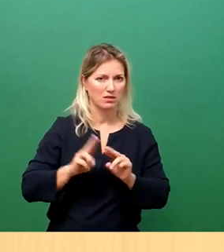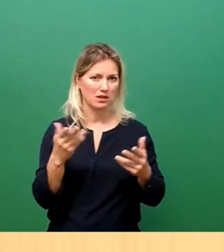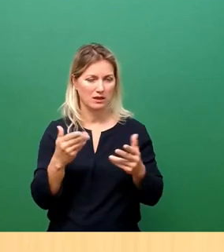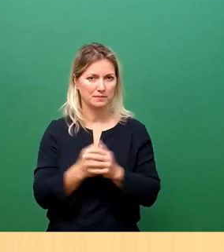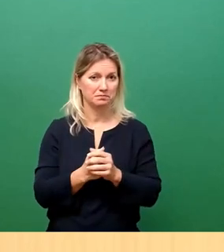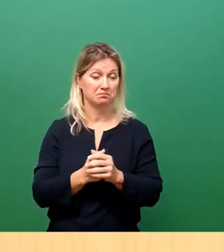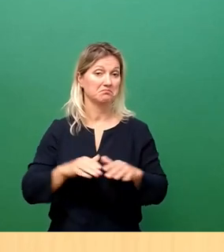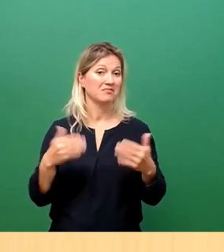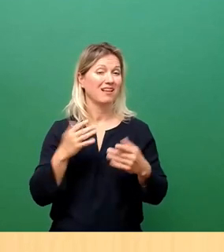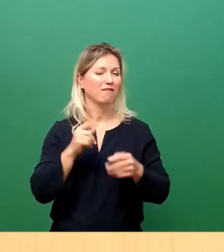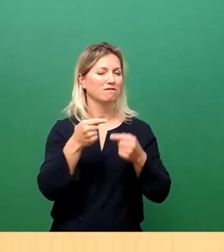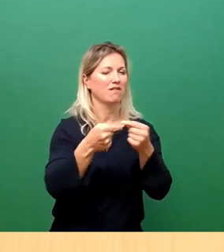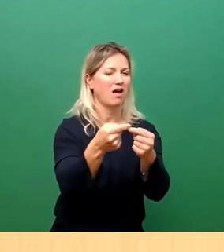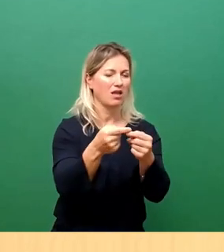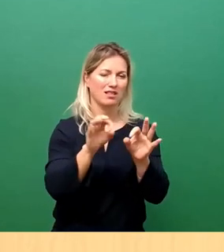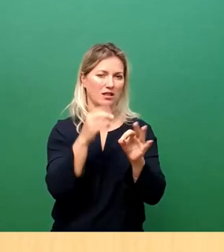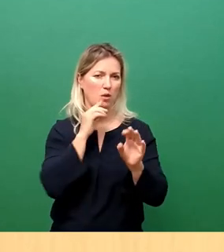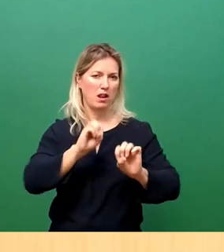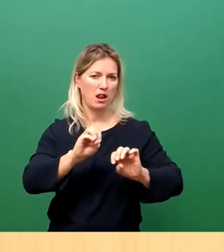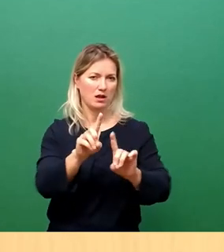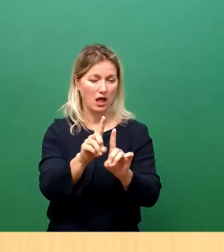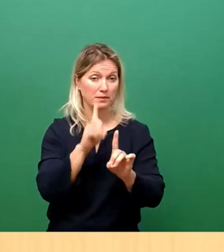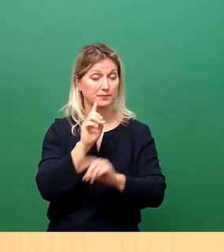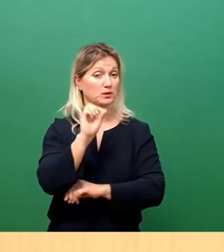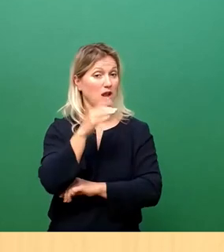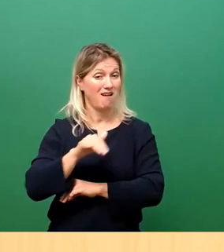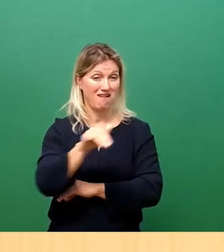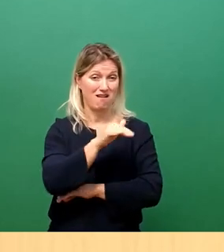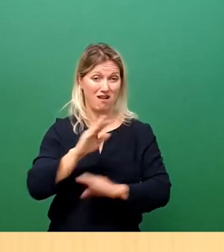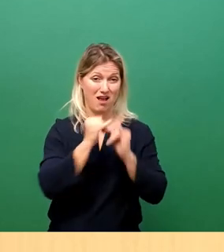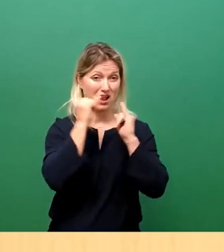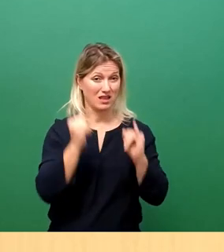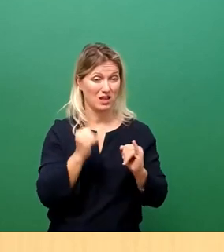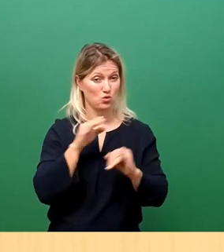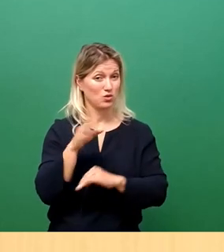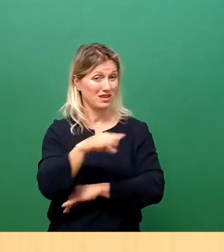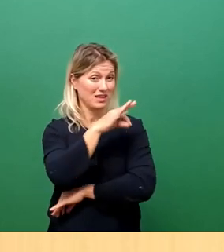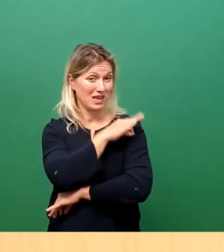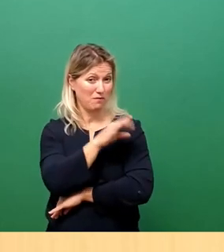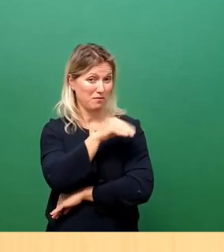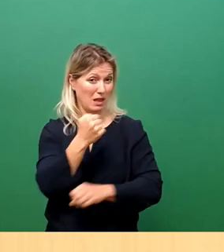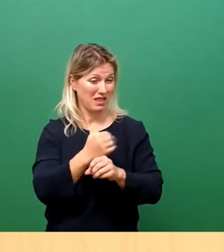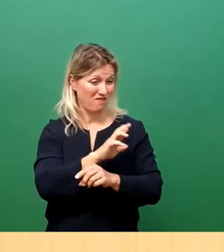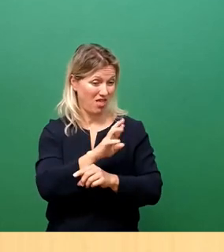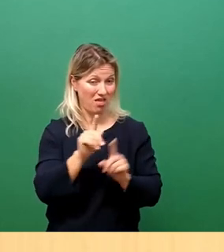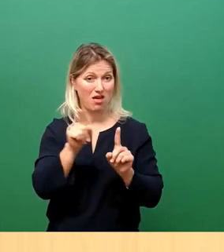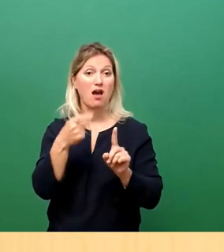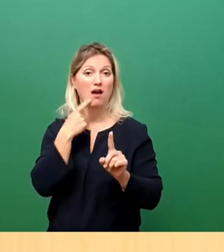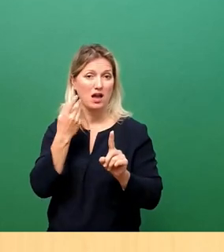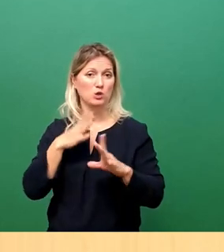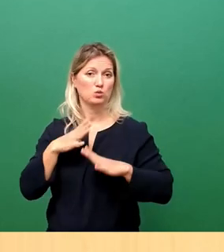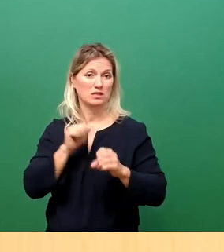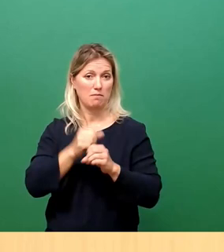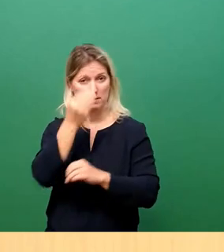das Verfahren nochmal erläutern. Zunächst mussten alle Einrichtungen ihre ungeimpften Mitarbeiter dem Gesundheitsamt melden. Jetzt startet zunächst ein